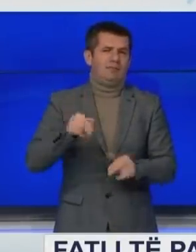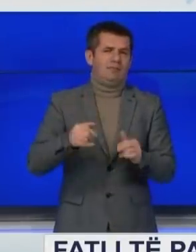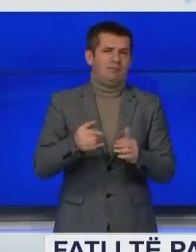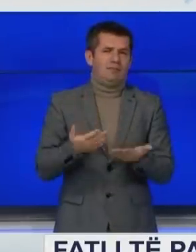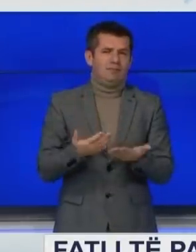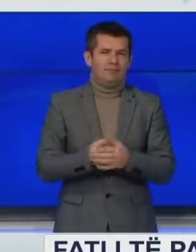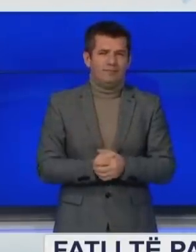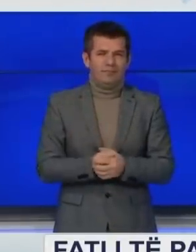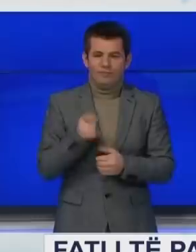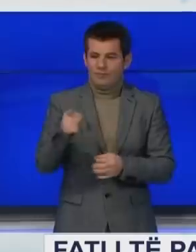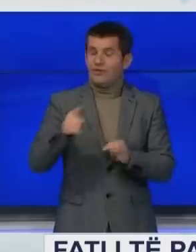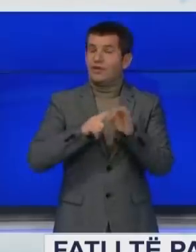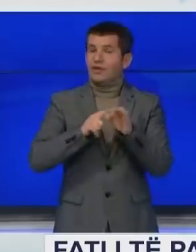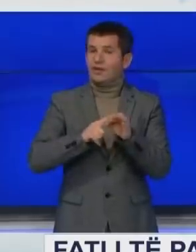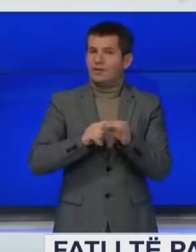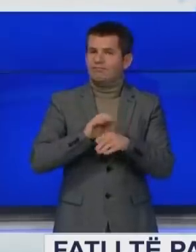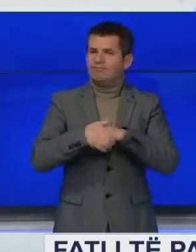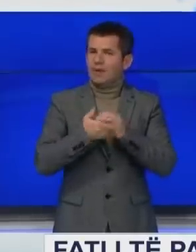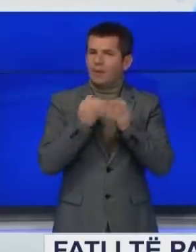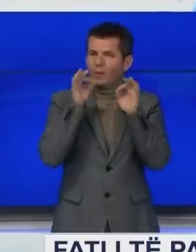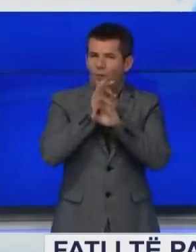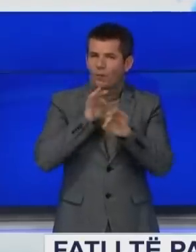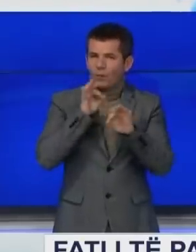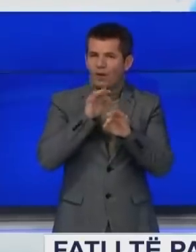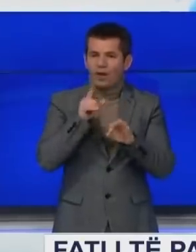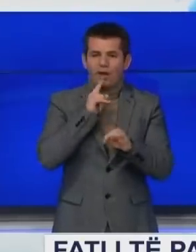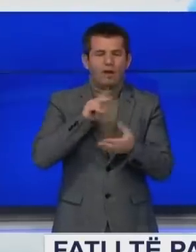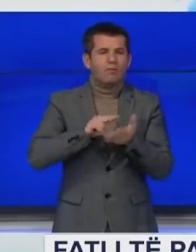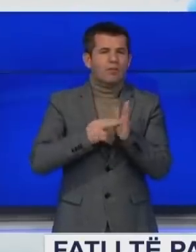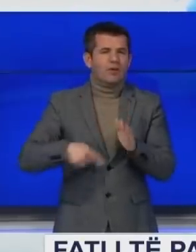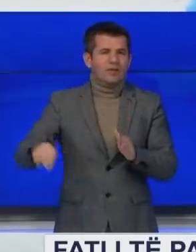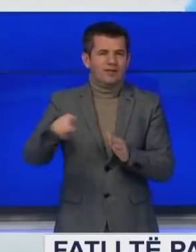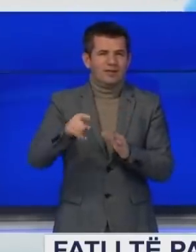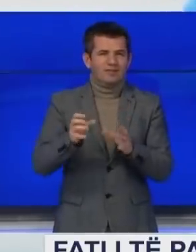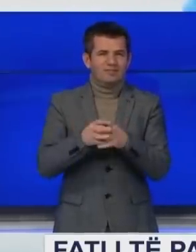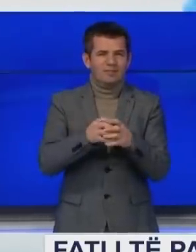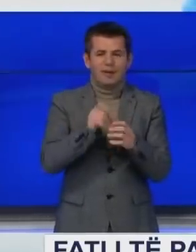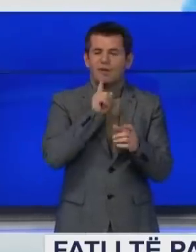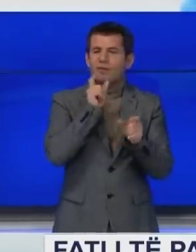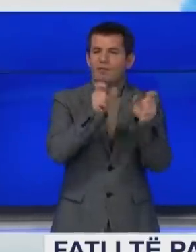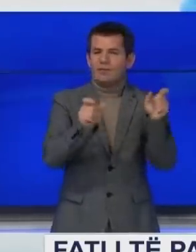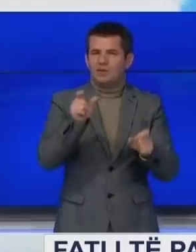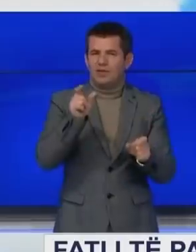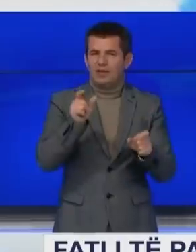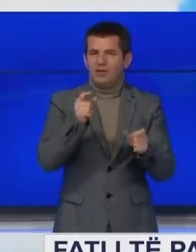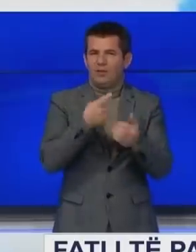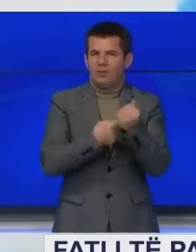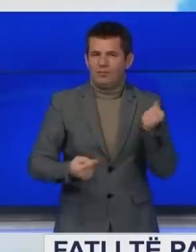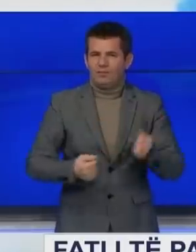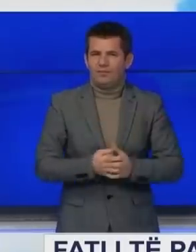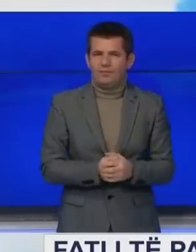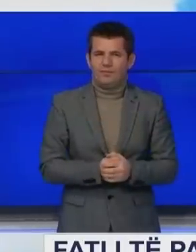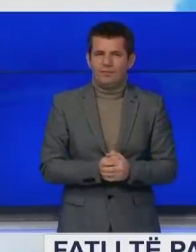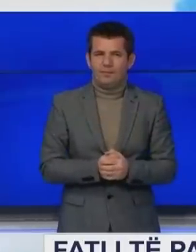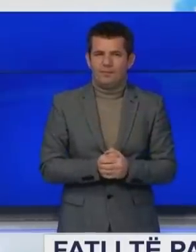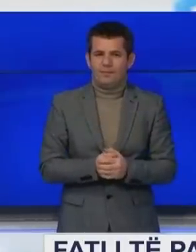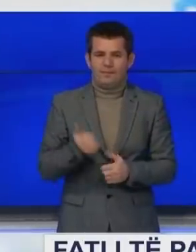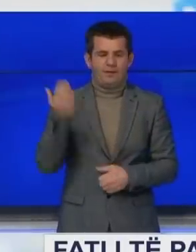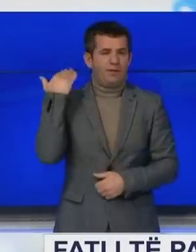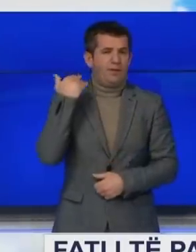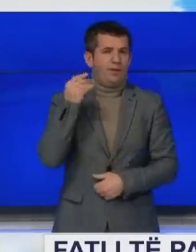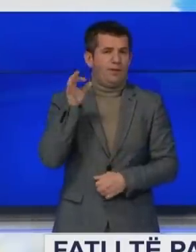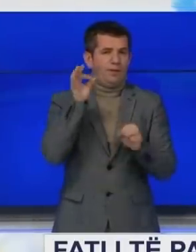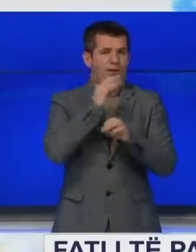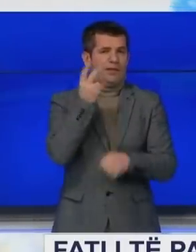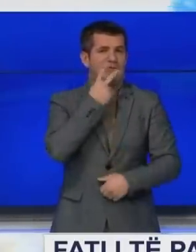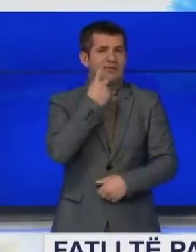Qerkini u shprej i paknachur me punën që është dërë edhe nga partit politike për personate pa gjetur. Ku ketë më rëvlo rafë që e